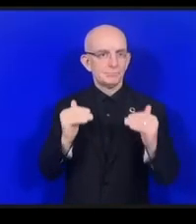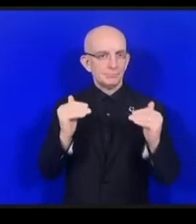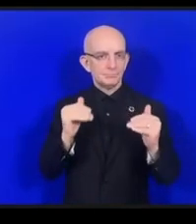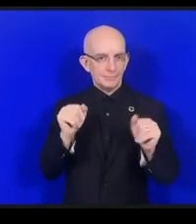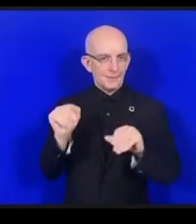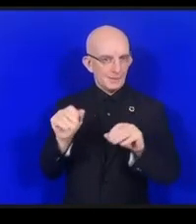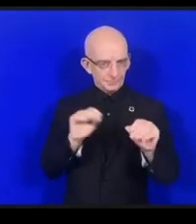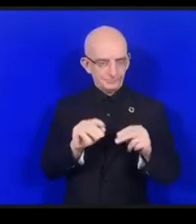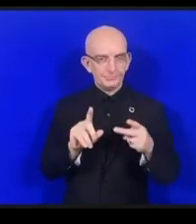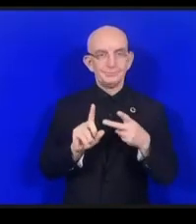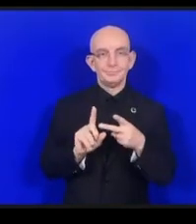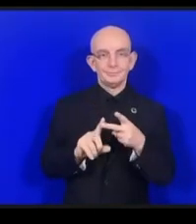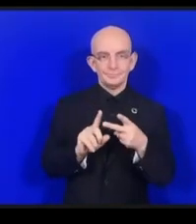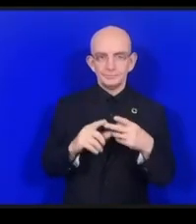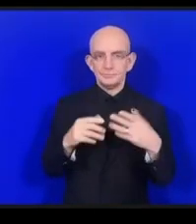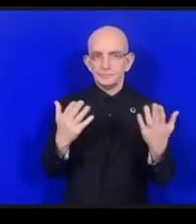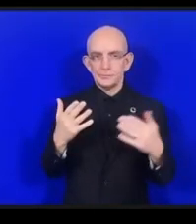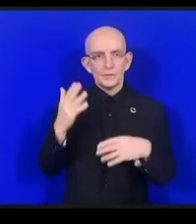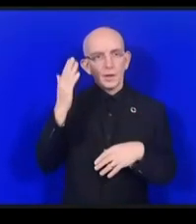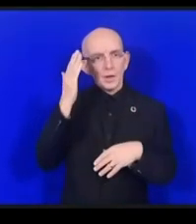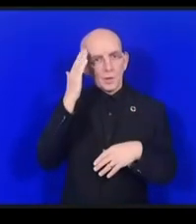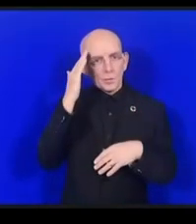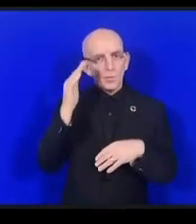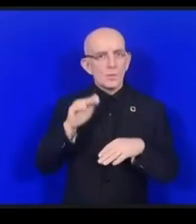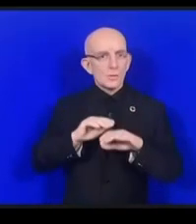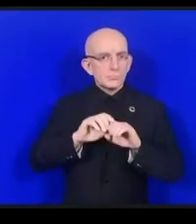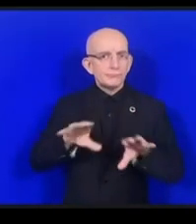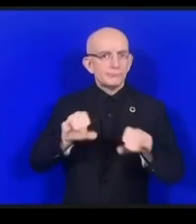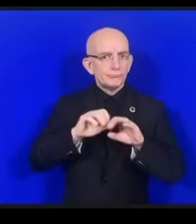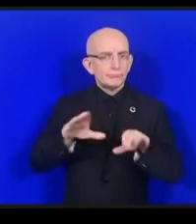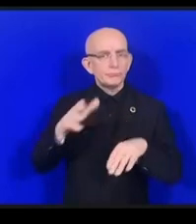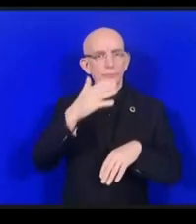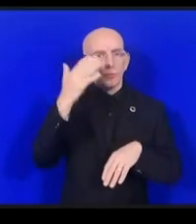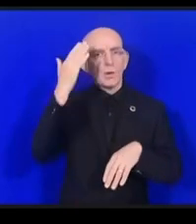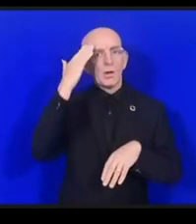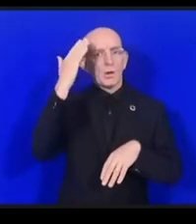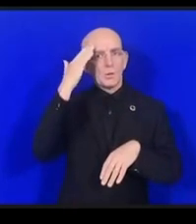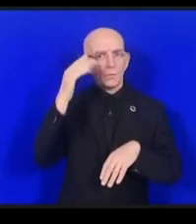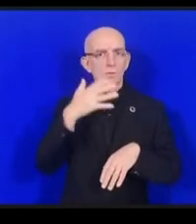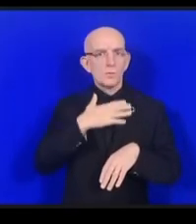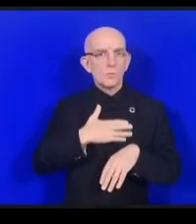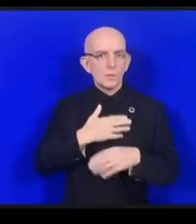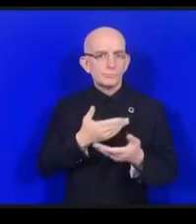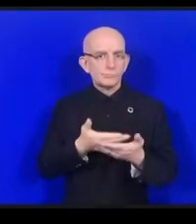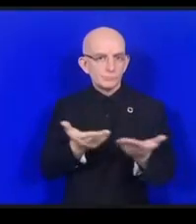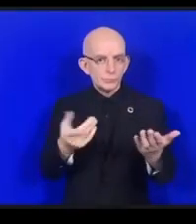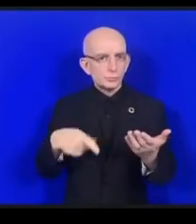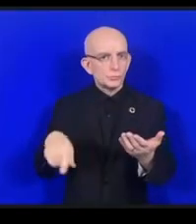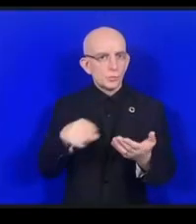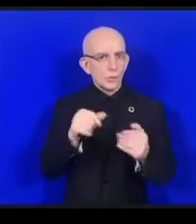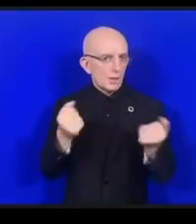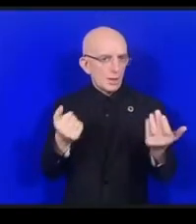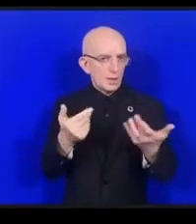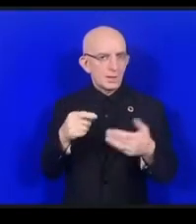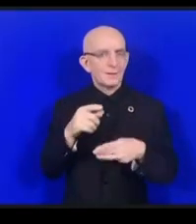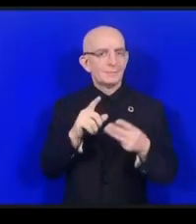オープンエデュケーションリソースはどういう役割を果たしていくのでしょうかありがとうございますマーカス